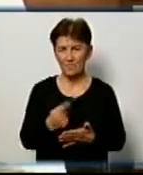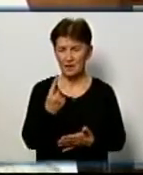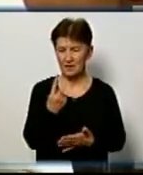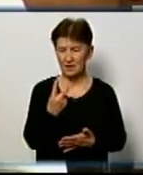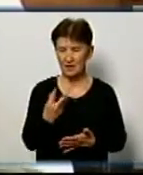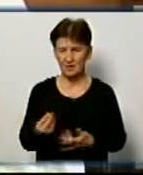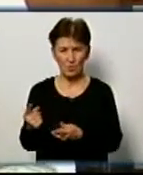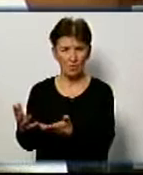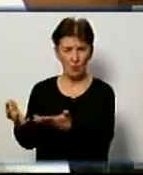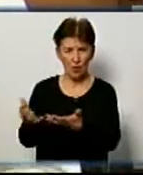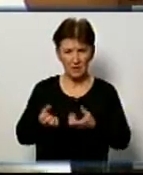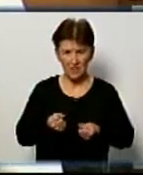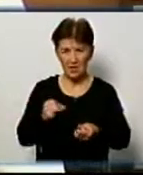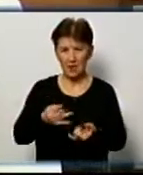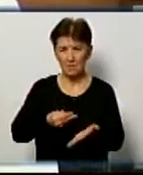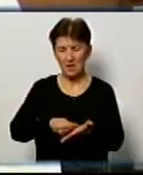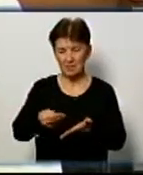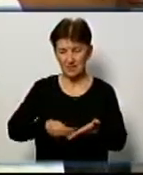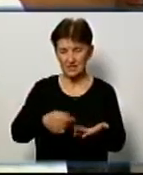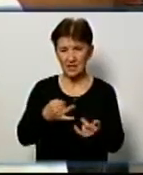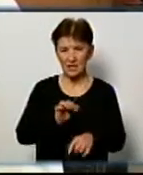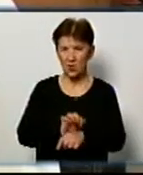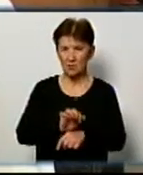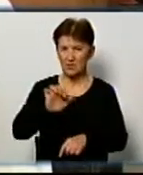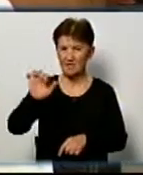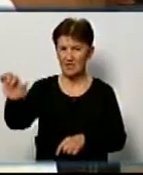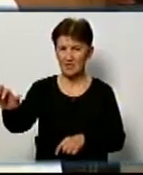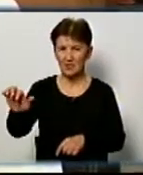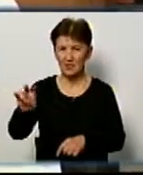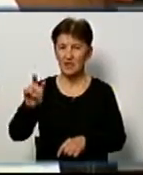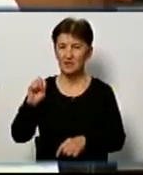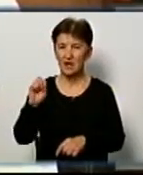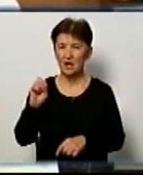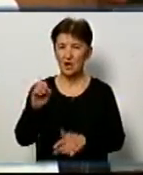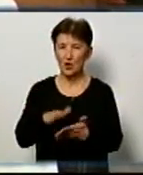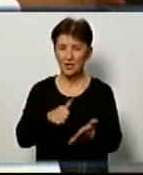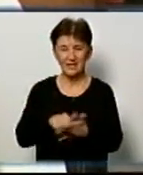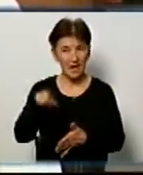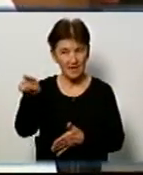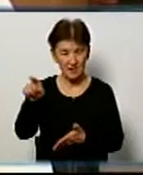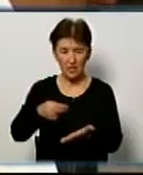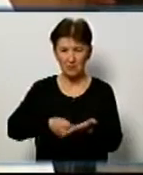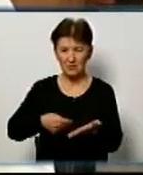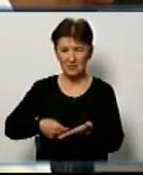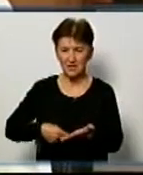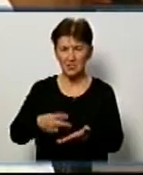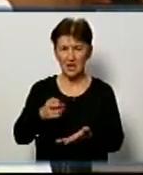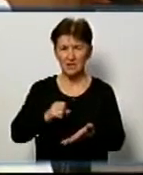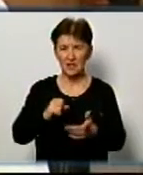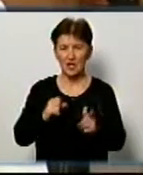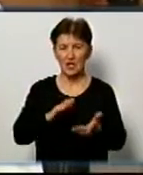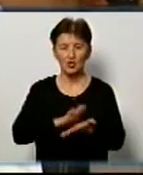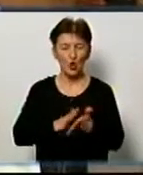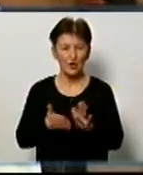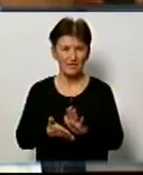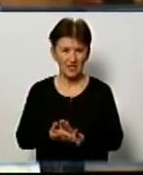отримали від них, підписали і відправили їм для їх підписання договори на постачання газу вже